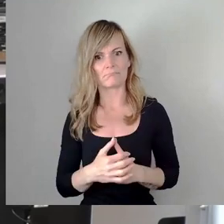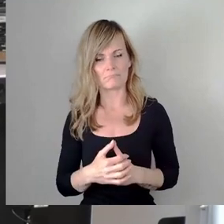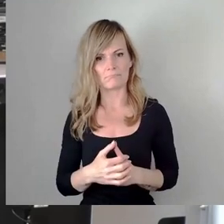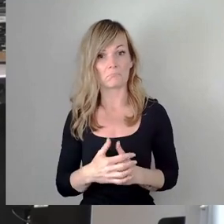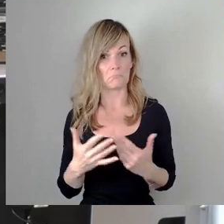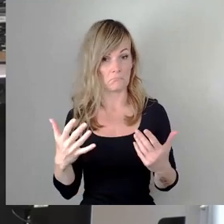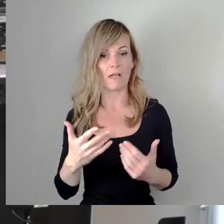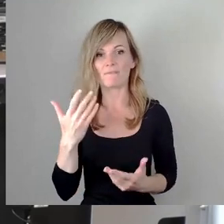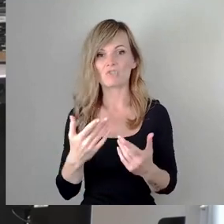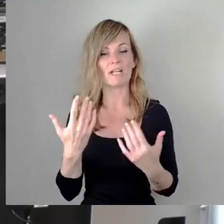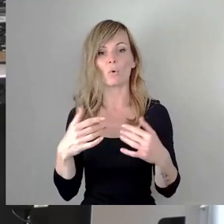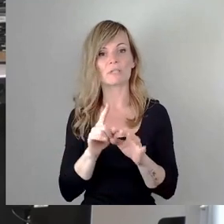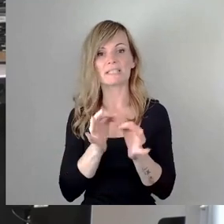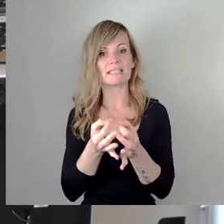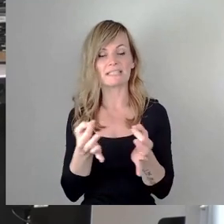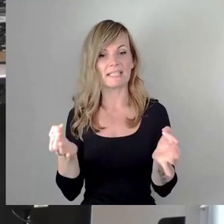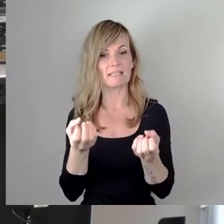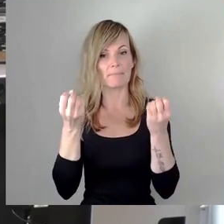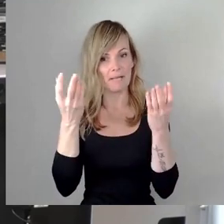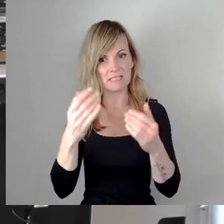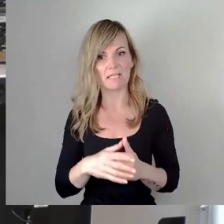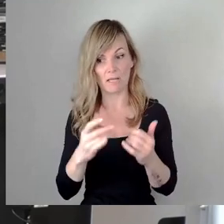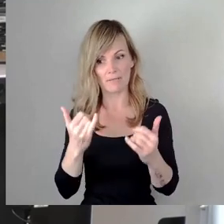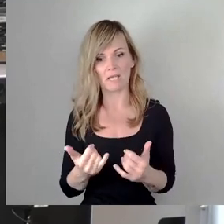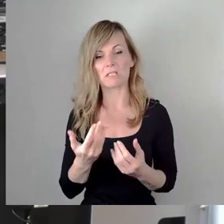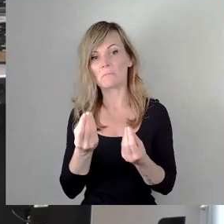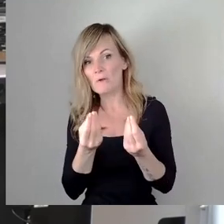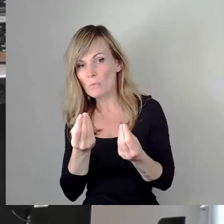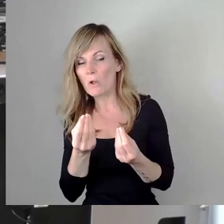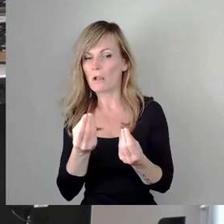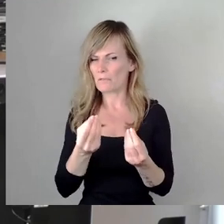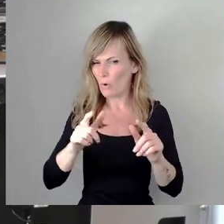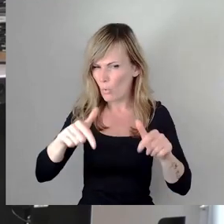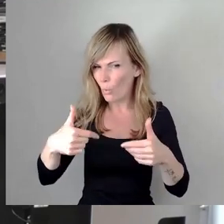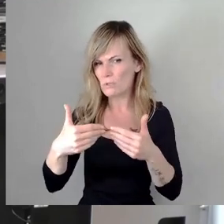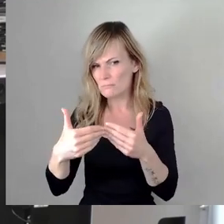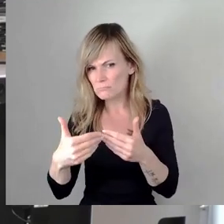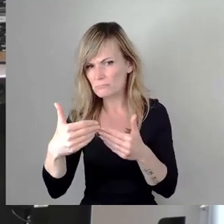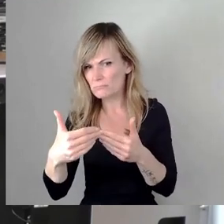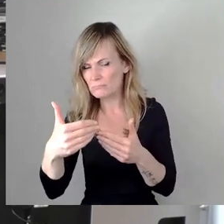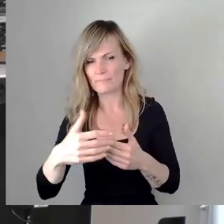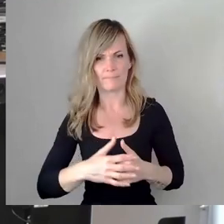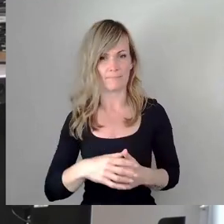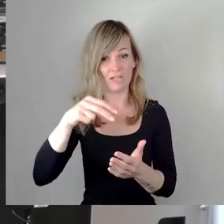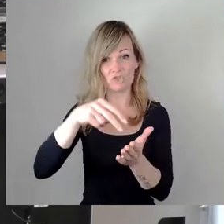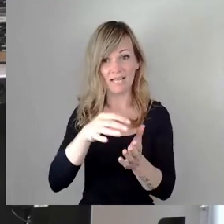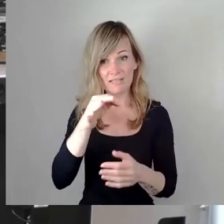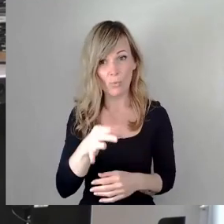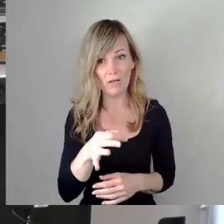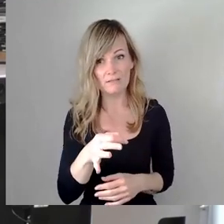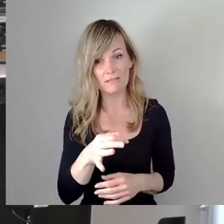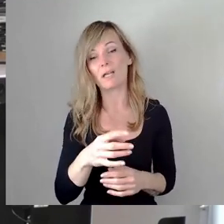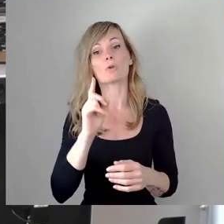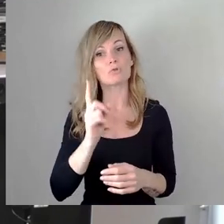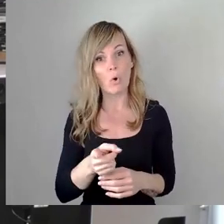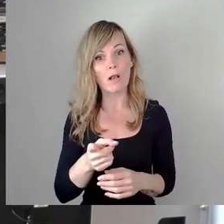passiert, aber scheinbar endlich vorwärts geht, dass der Standort eine Sporthalle bekommt.